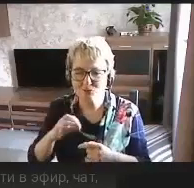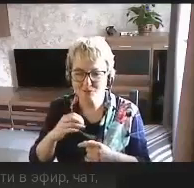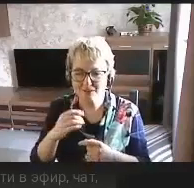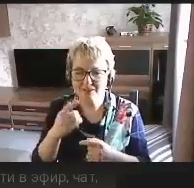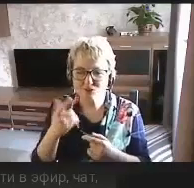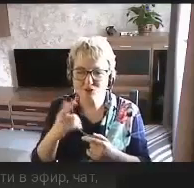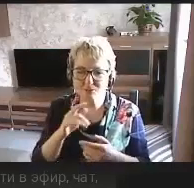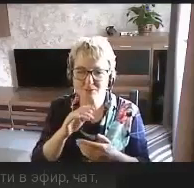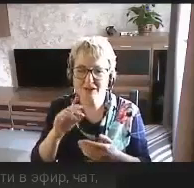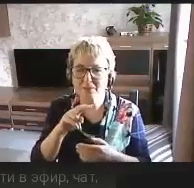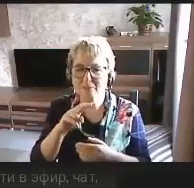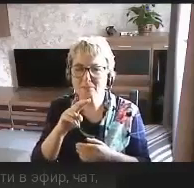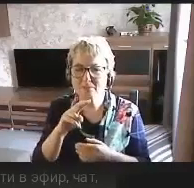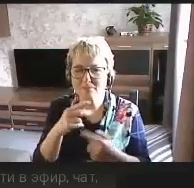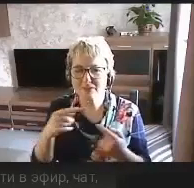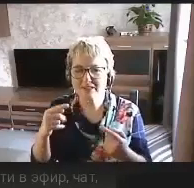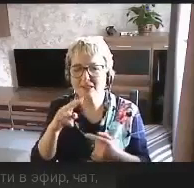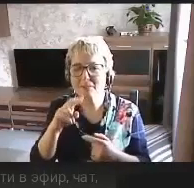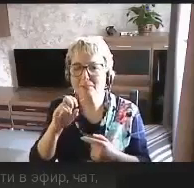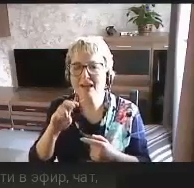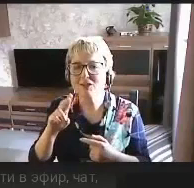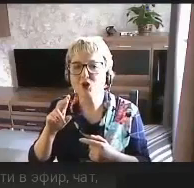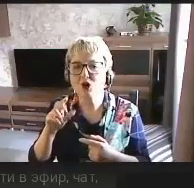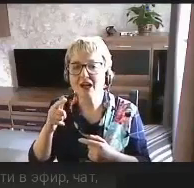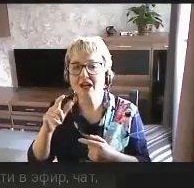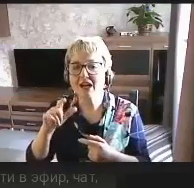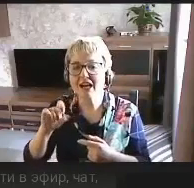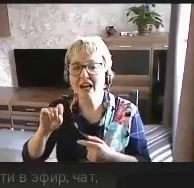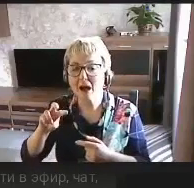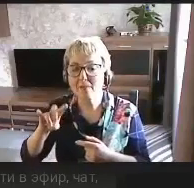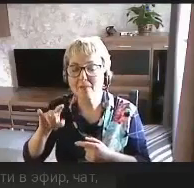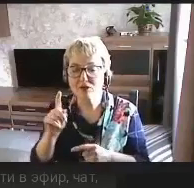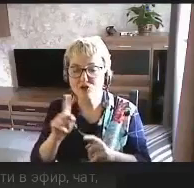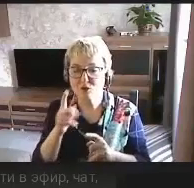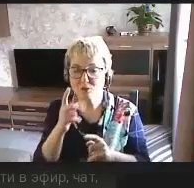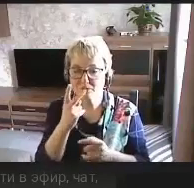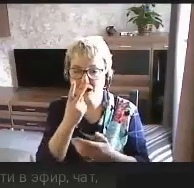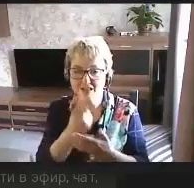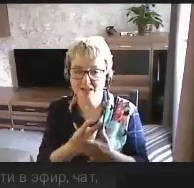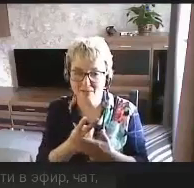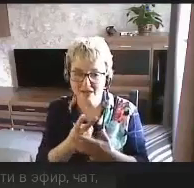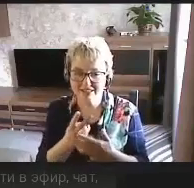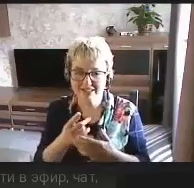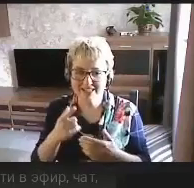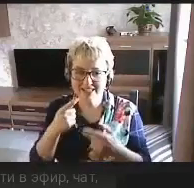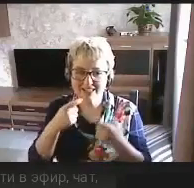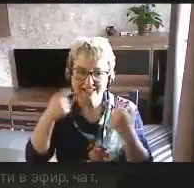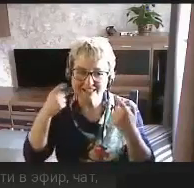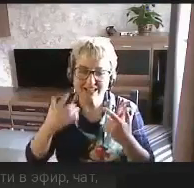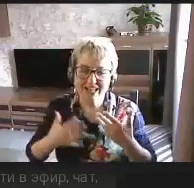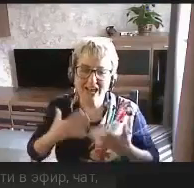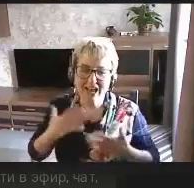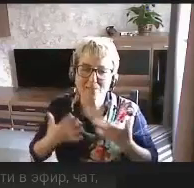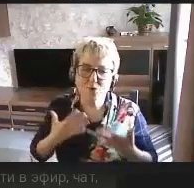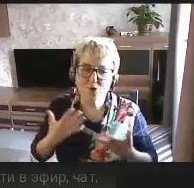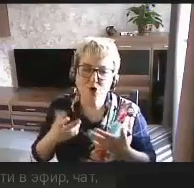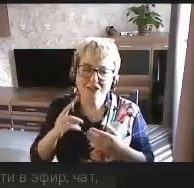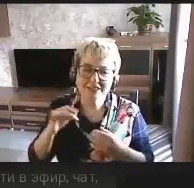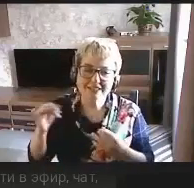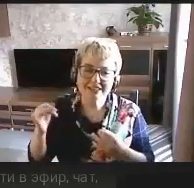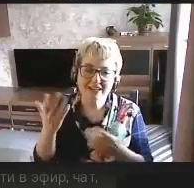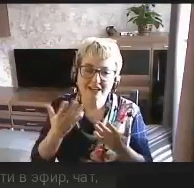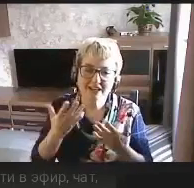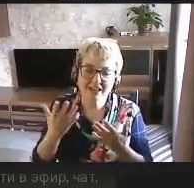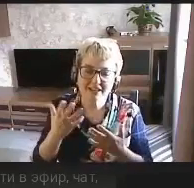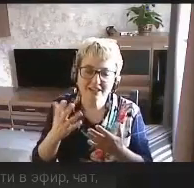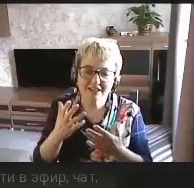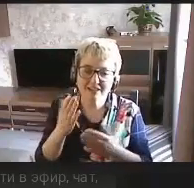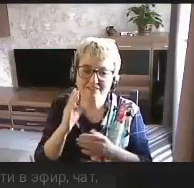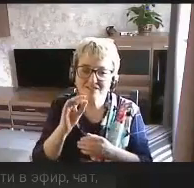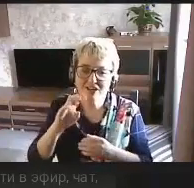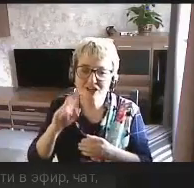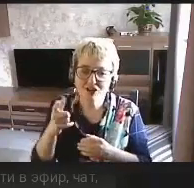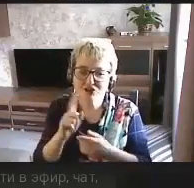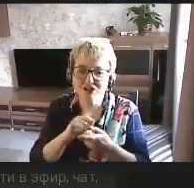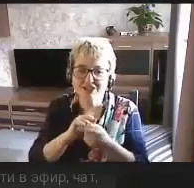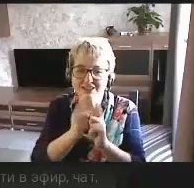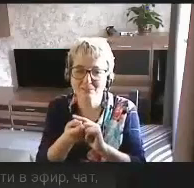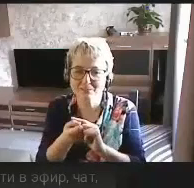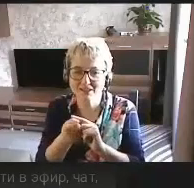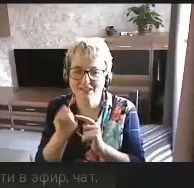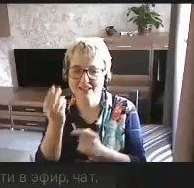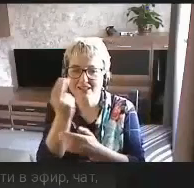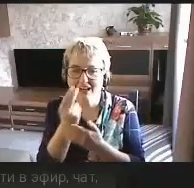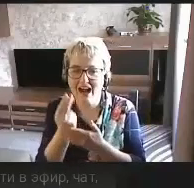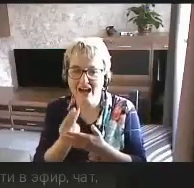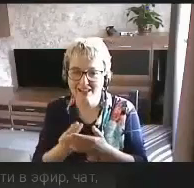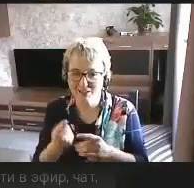пиктограммы, чтобы отобразить там эмоции или какую-то вещь заменить на